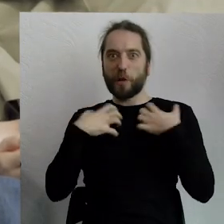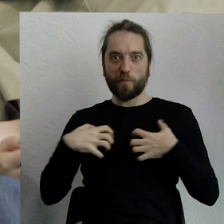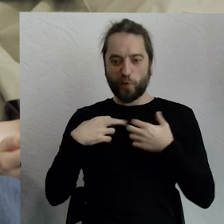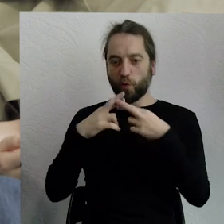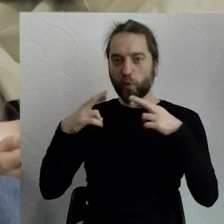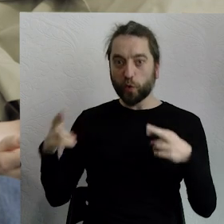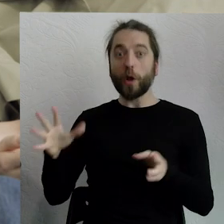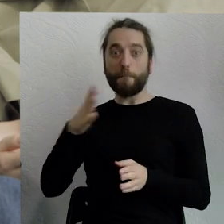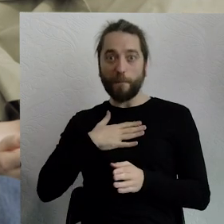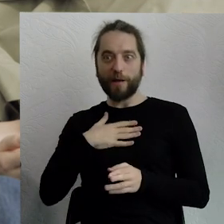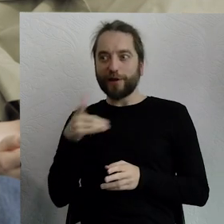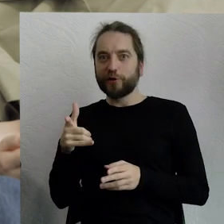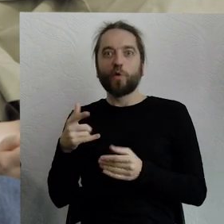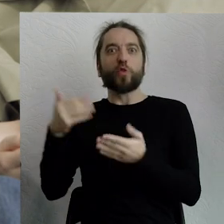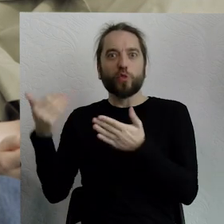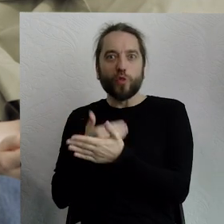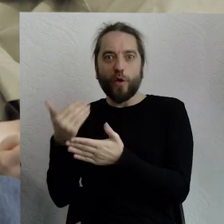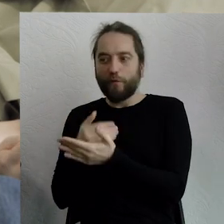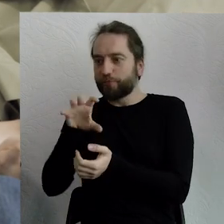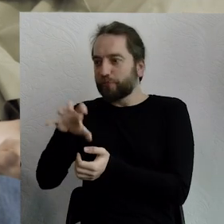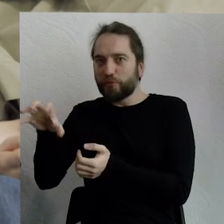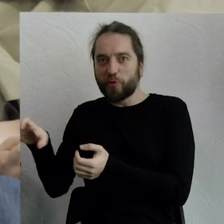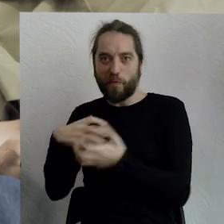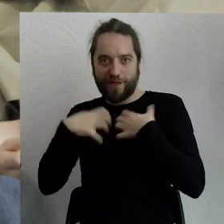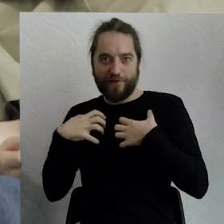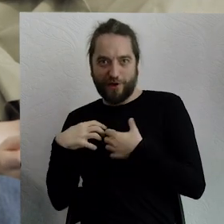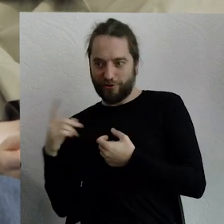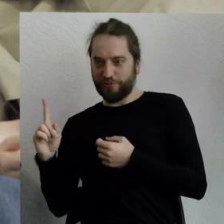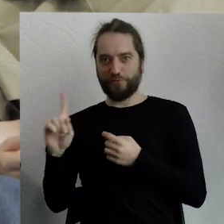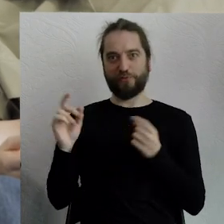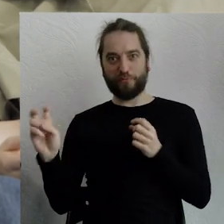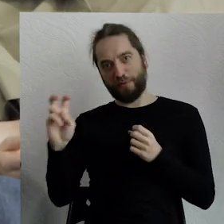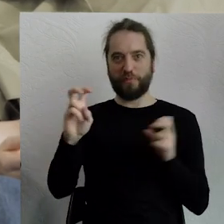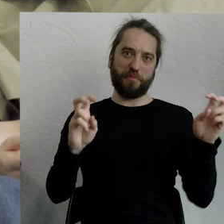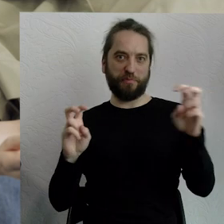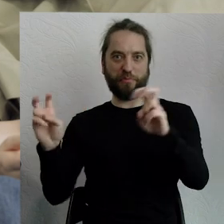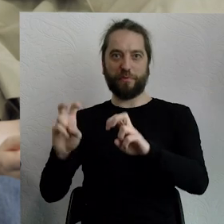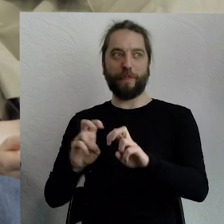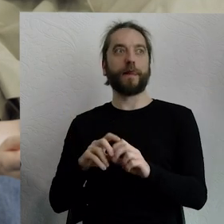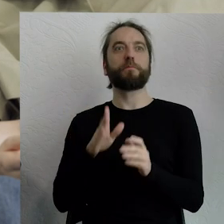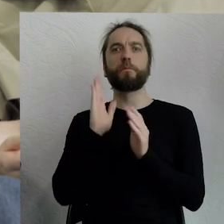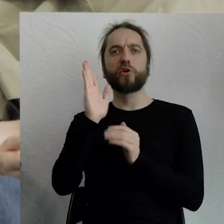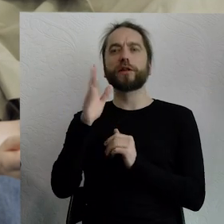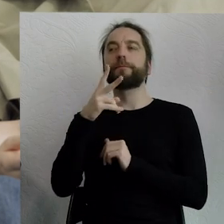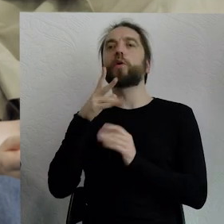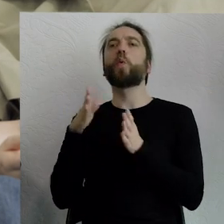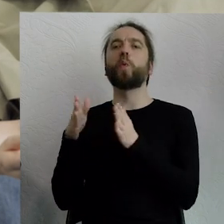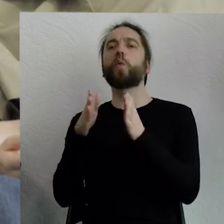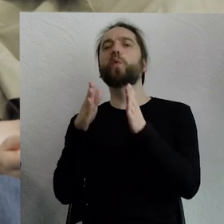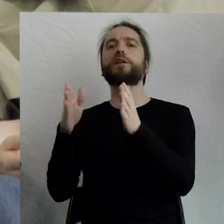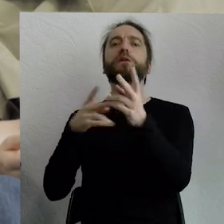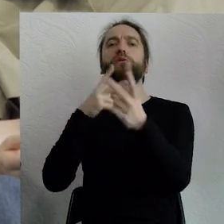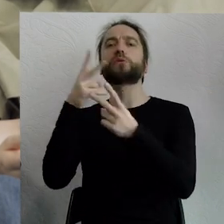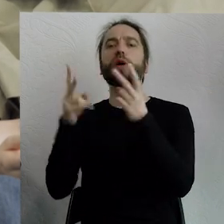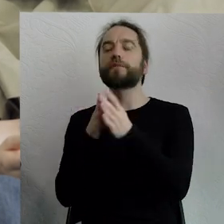rodzime gatunki dominują w okolicy. I idę bardzo, bardzo długo, zanim trafiam na pierwszą ulicę. Ulicę taką mniej